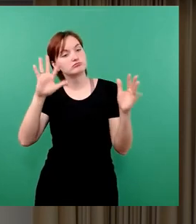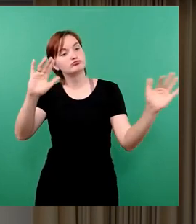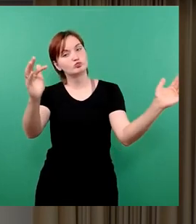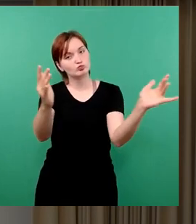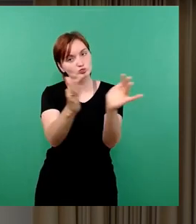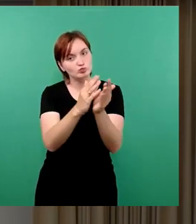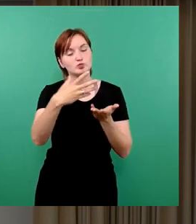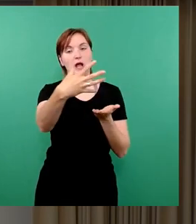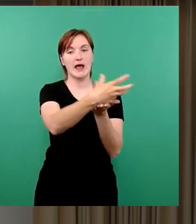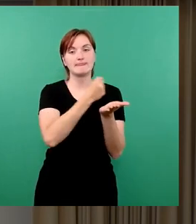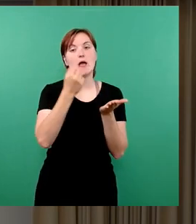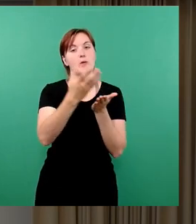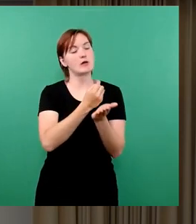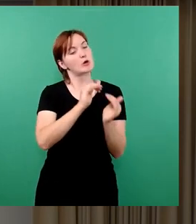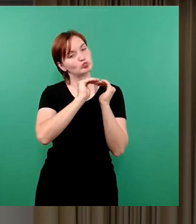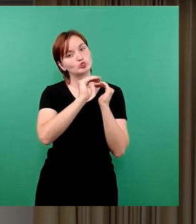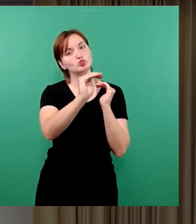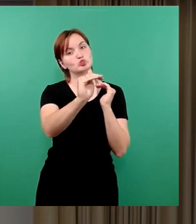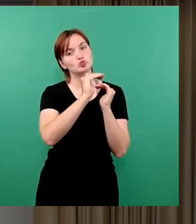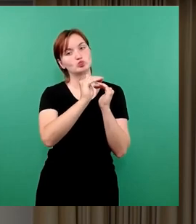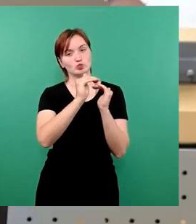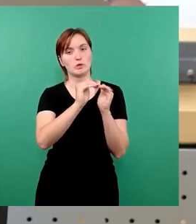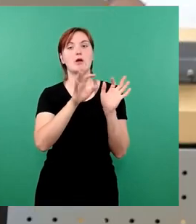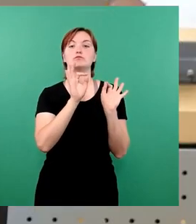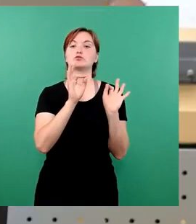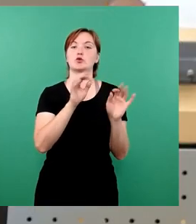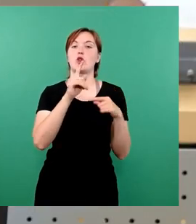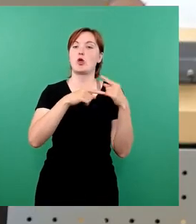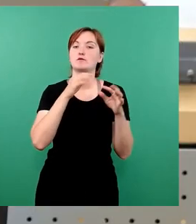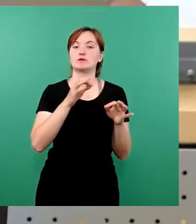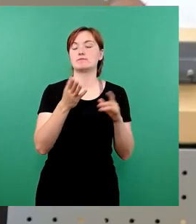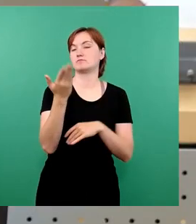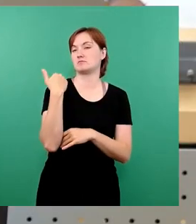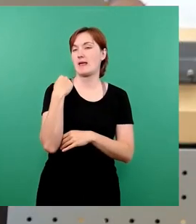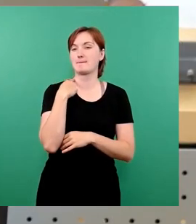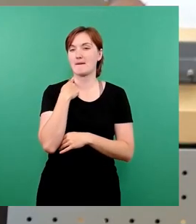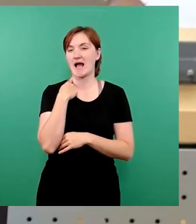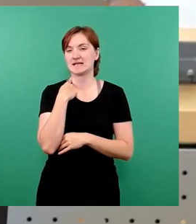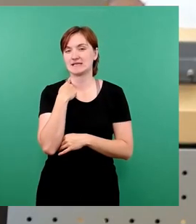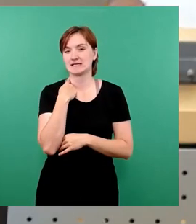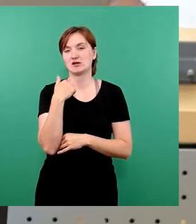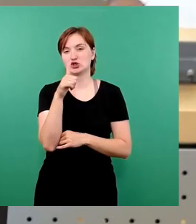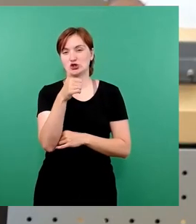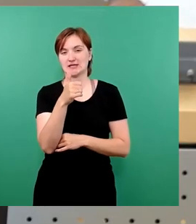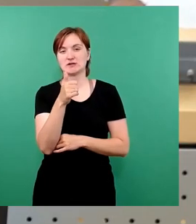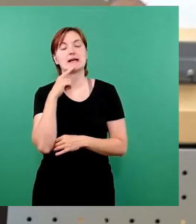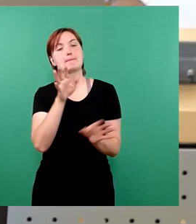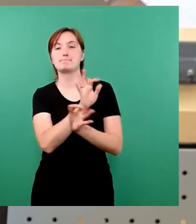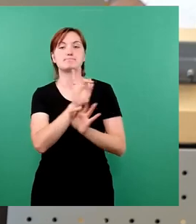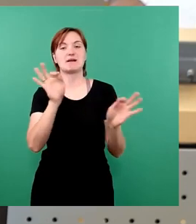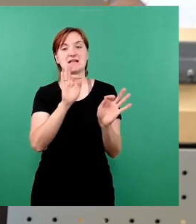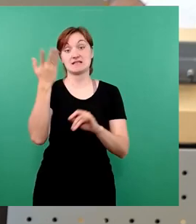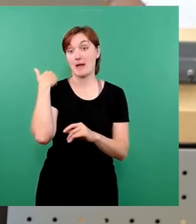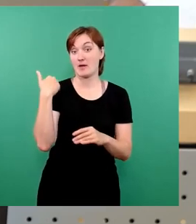stabil und wie man sogar hier sehen kann, in der Veränderung der Mai-Steuerschätzung besser als wir es in der Haushaltsplanung